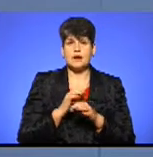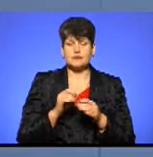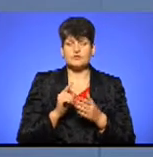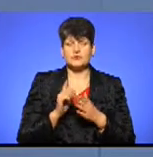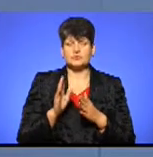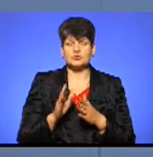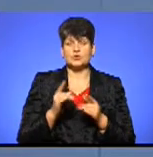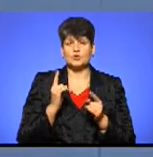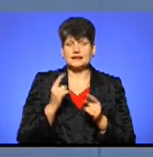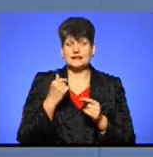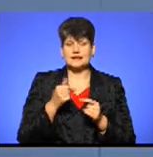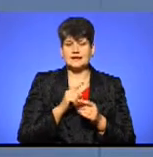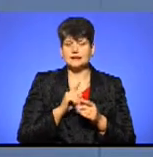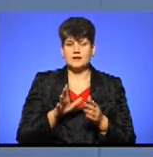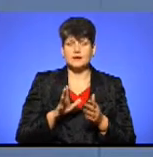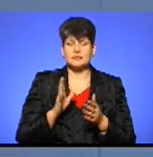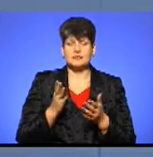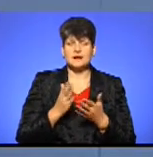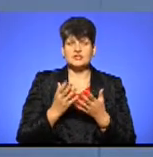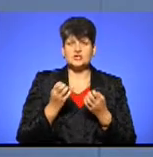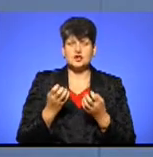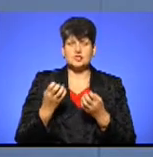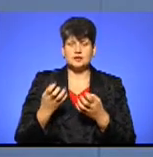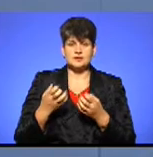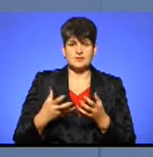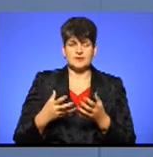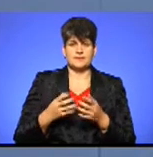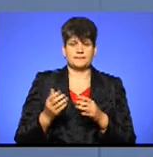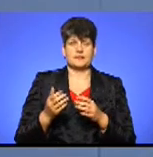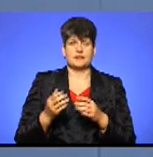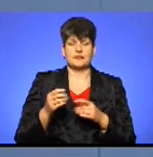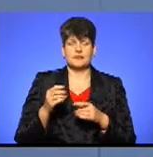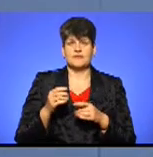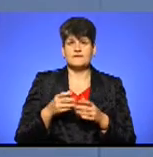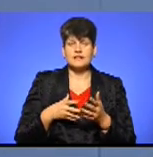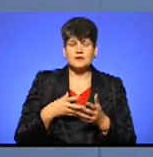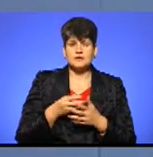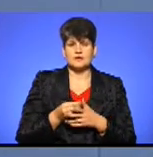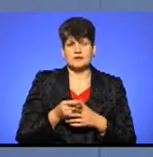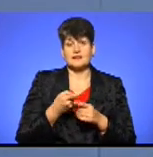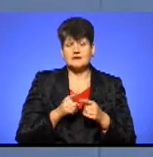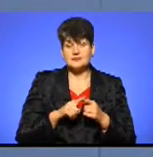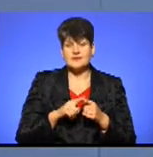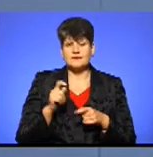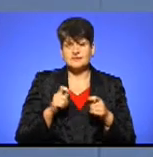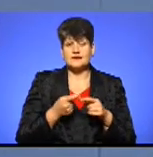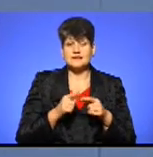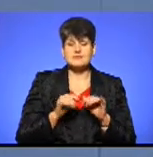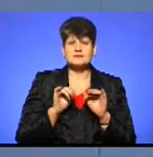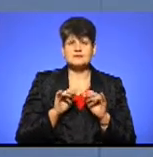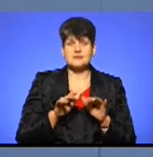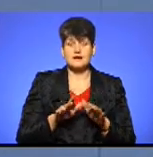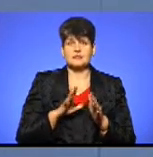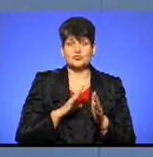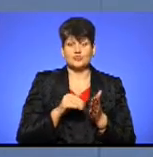повинен потребувати по-дальшому фінансування. Сам фестиваль є як захід, і будь-які інші заходи на основі цих пунктів